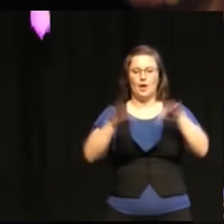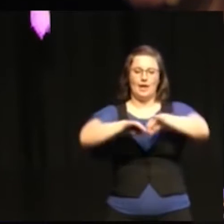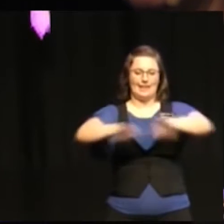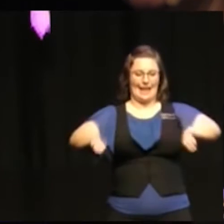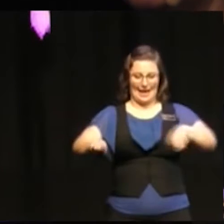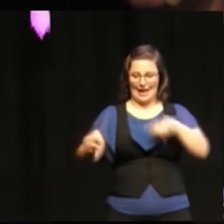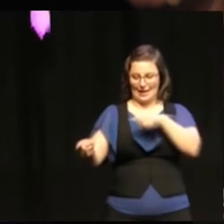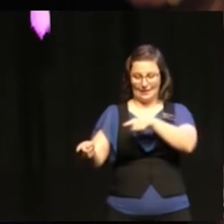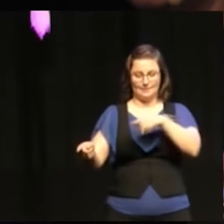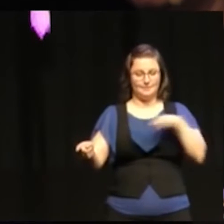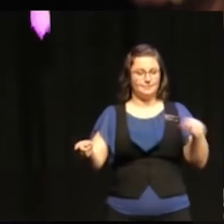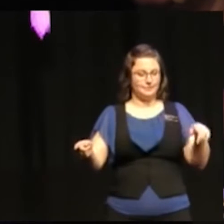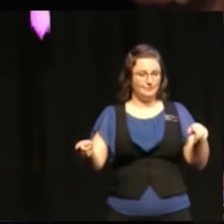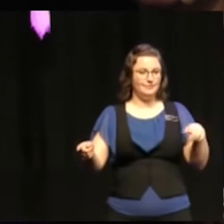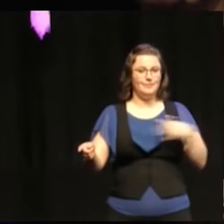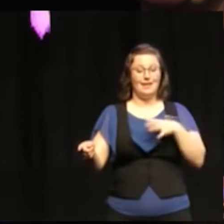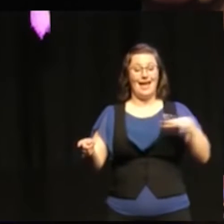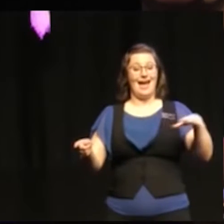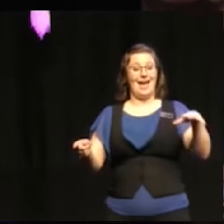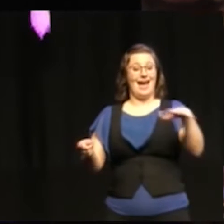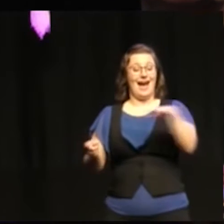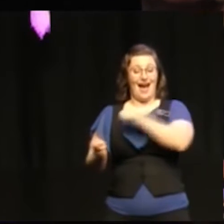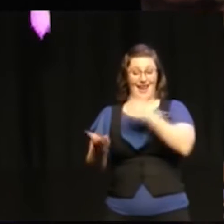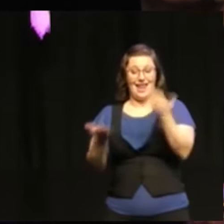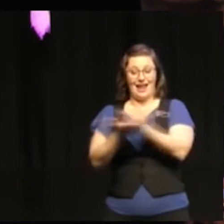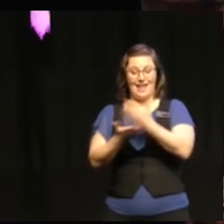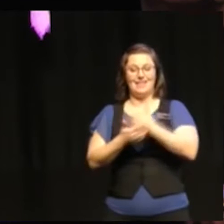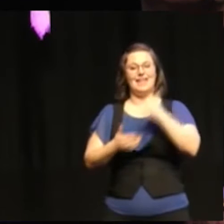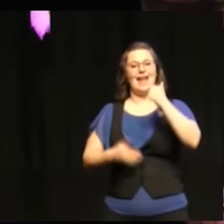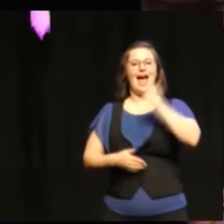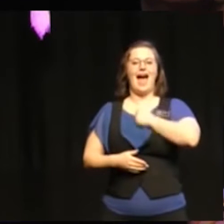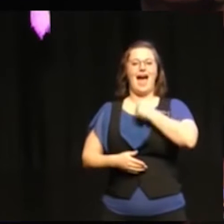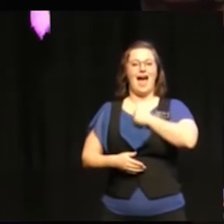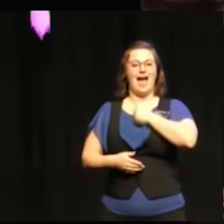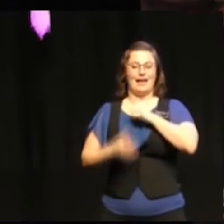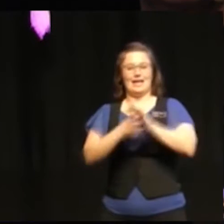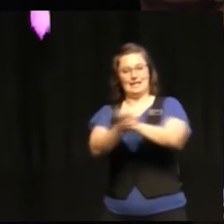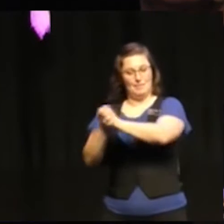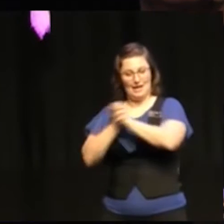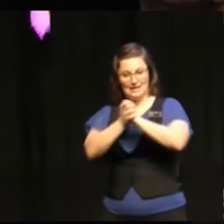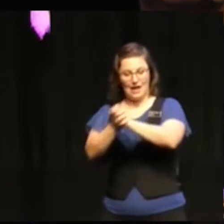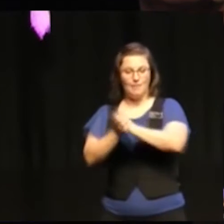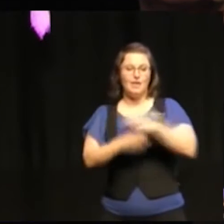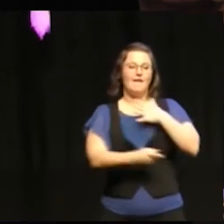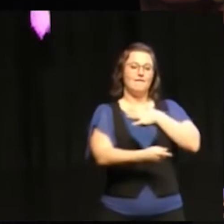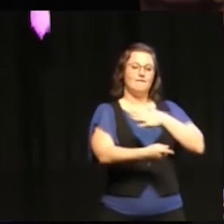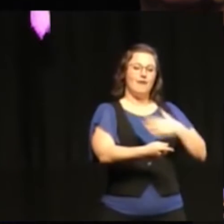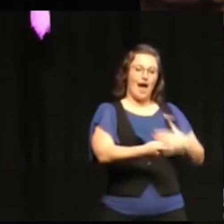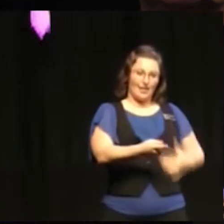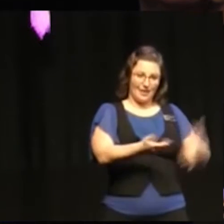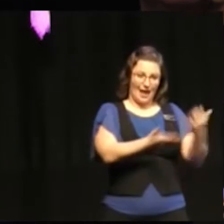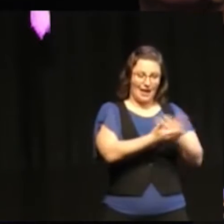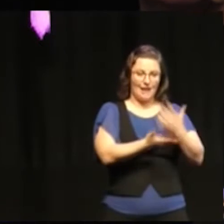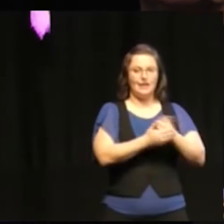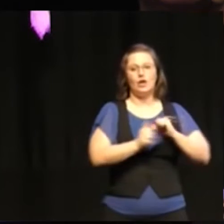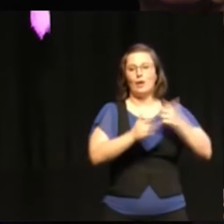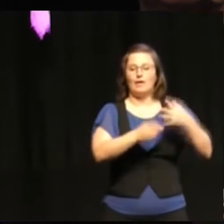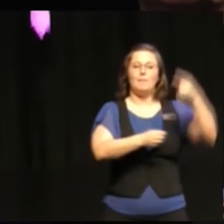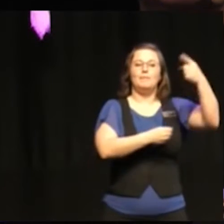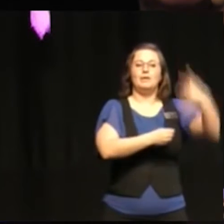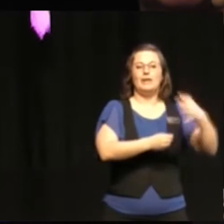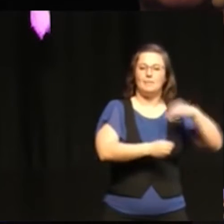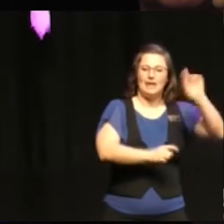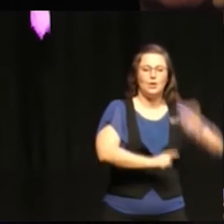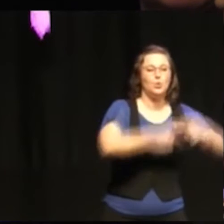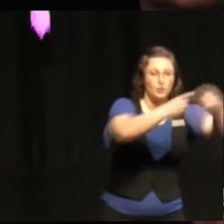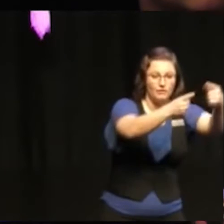alla länder äger den här agendan tillsammans. De fattiga länderna prioriterar utveckling,